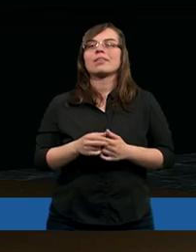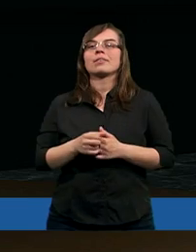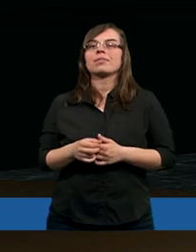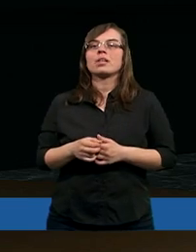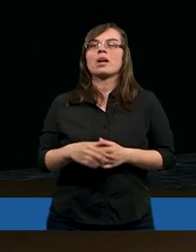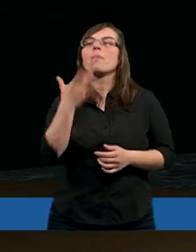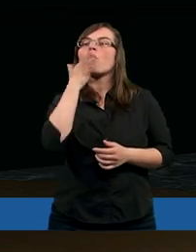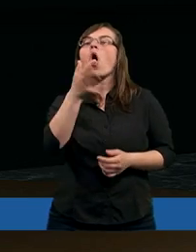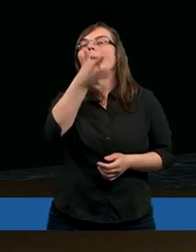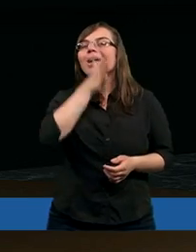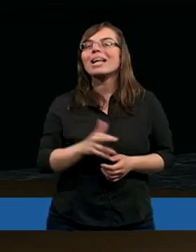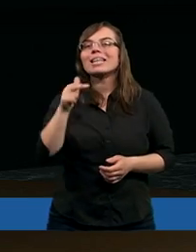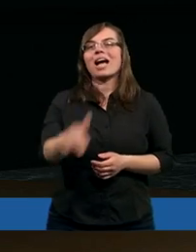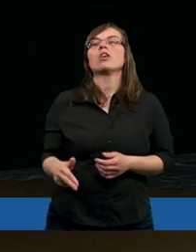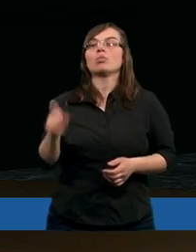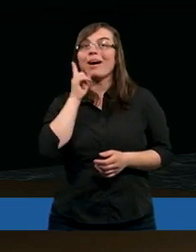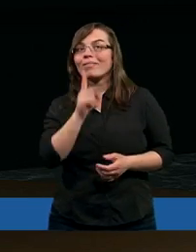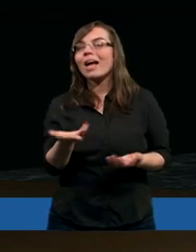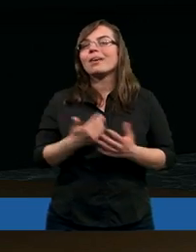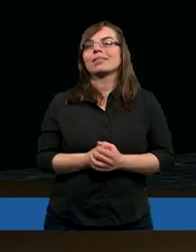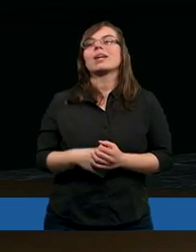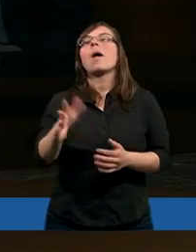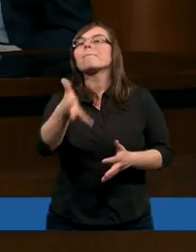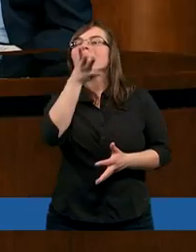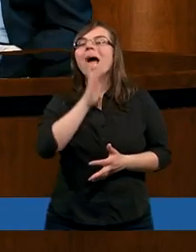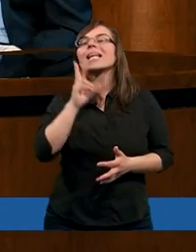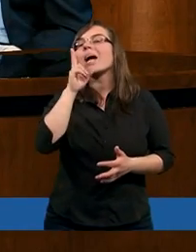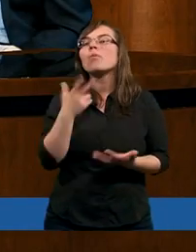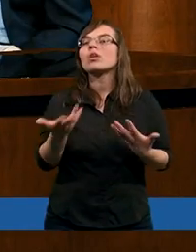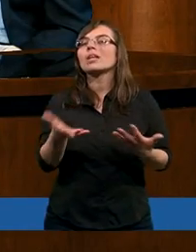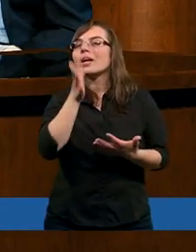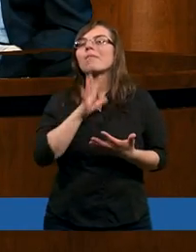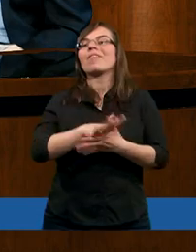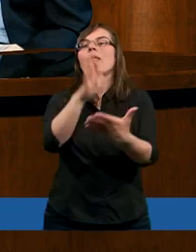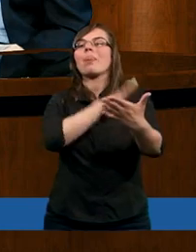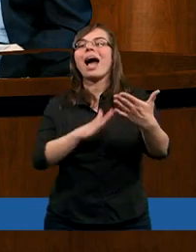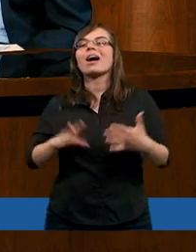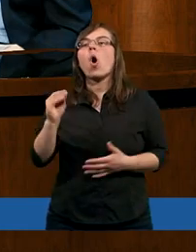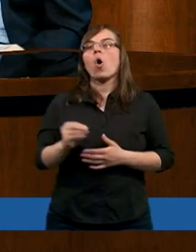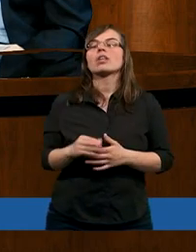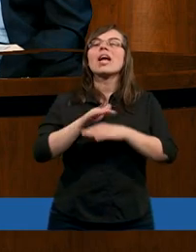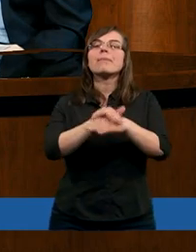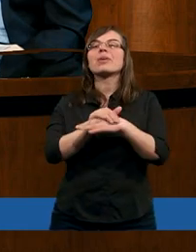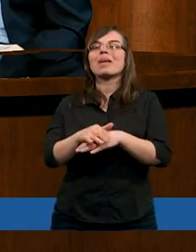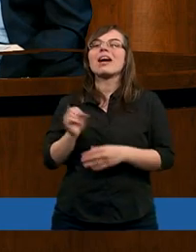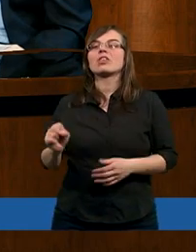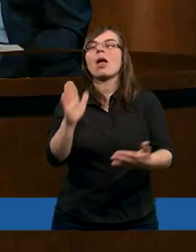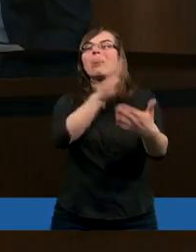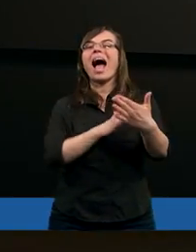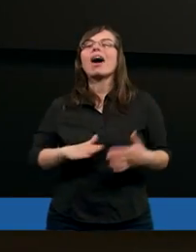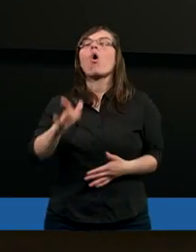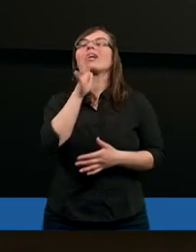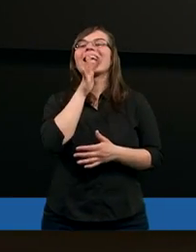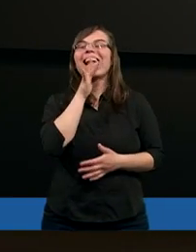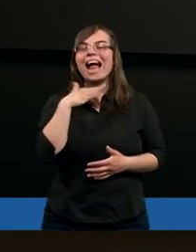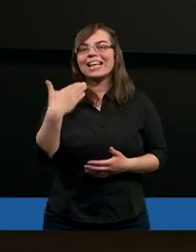teraz o Mesjaszu właśnie, prawda? Pojęcie Mesjasza w narodzie przymierza, w